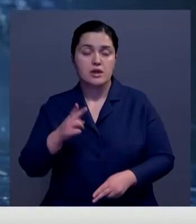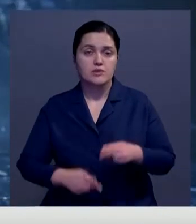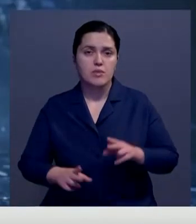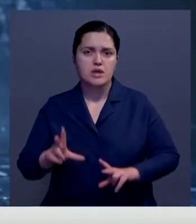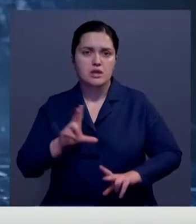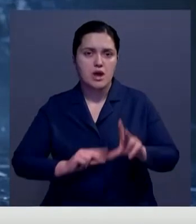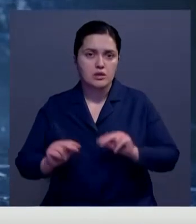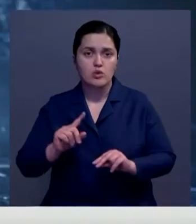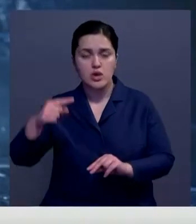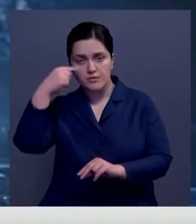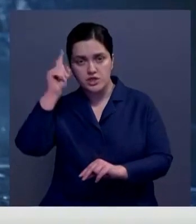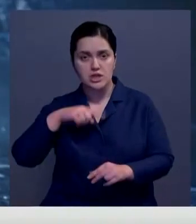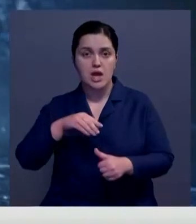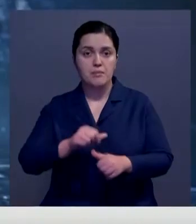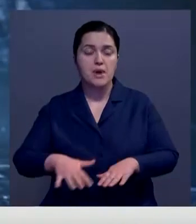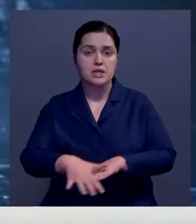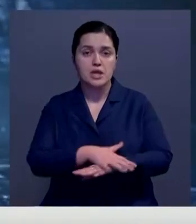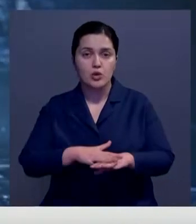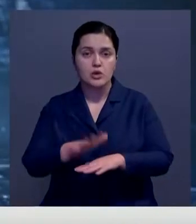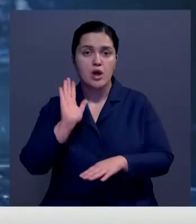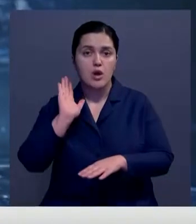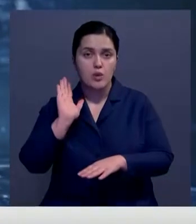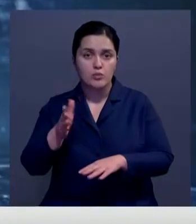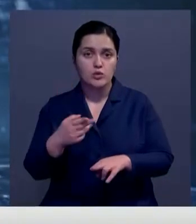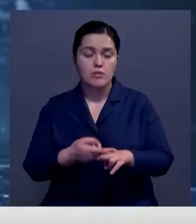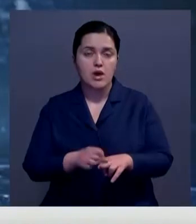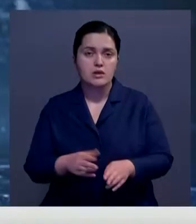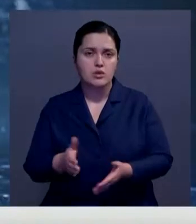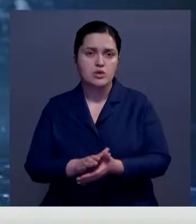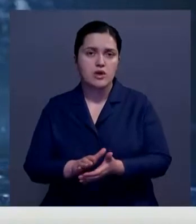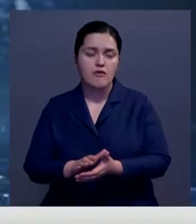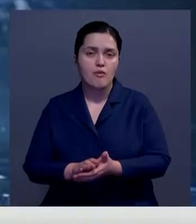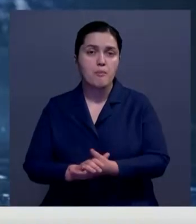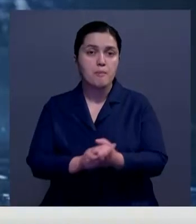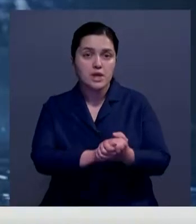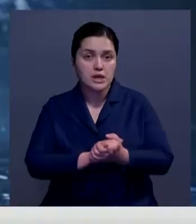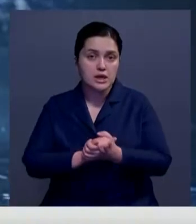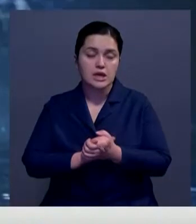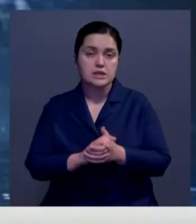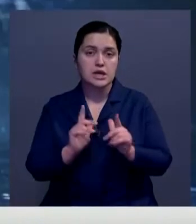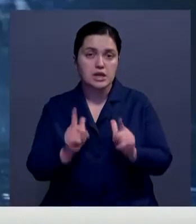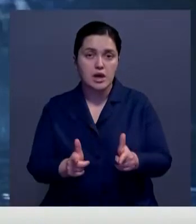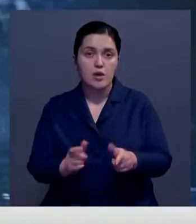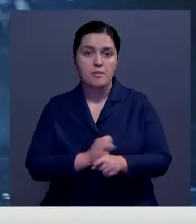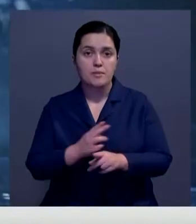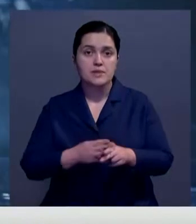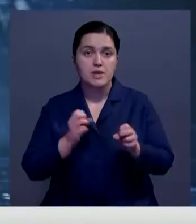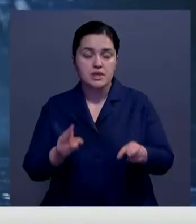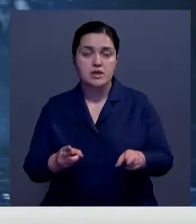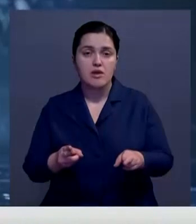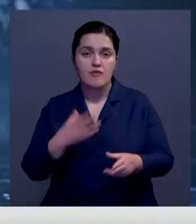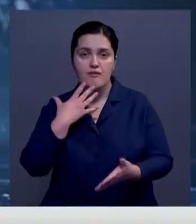Выражаем надежду, что азербайджанские и армянские народы будут стремиться к установлению мира и согласия, чтобы обеспечить